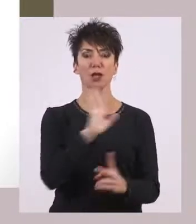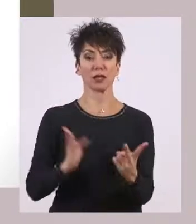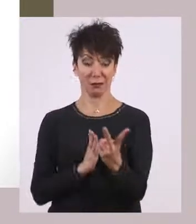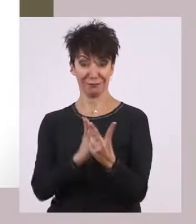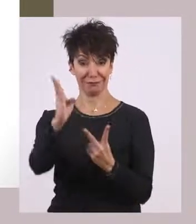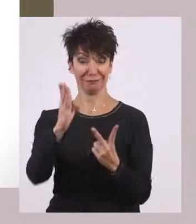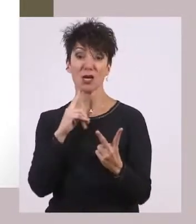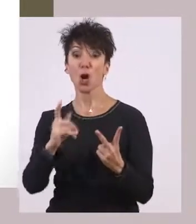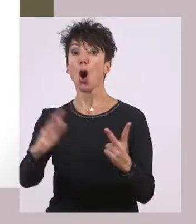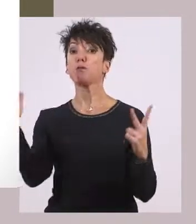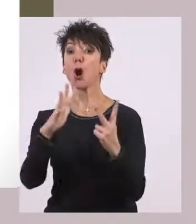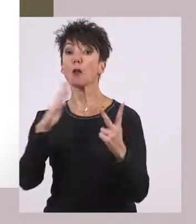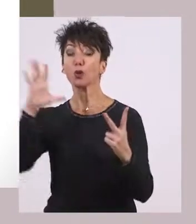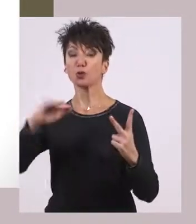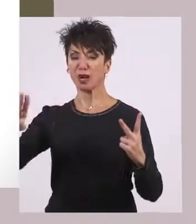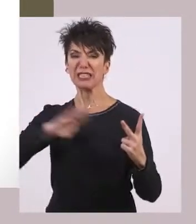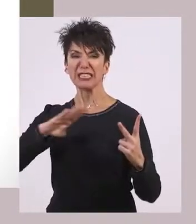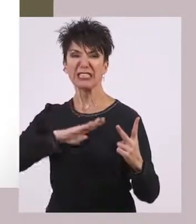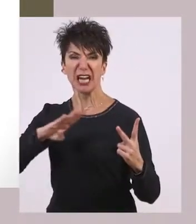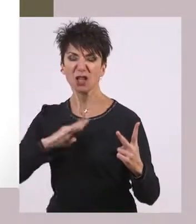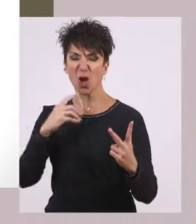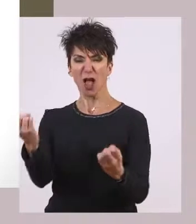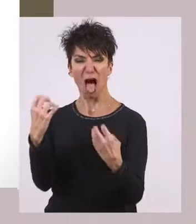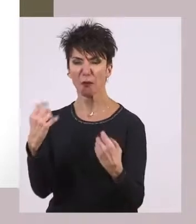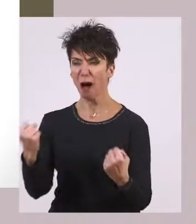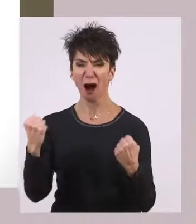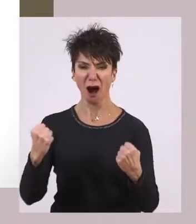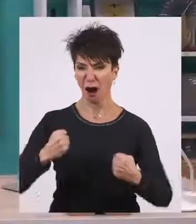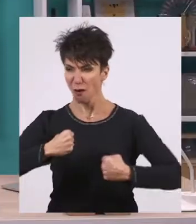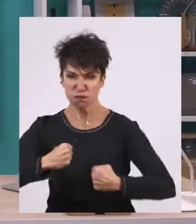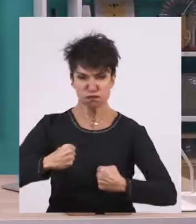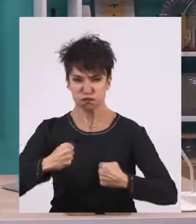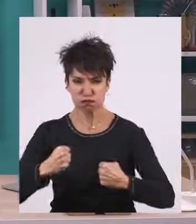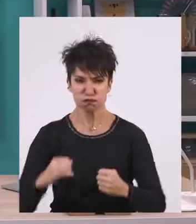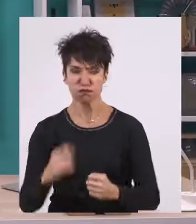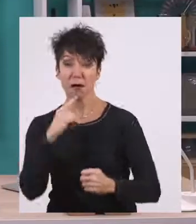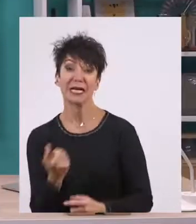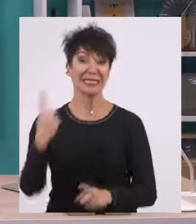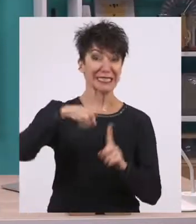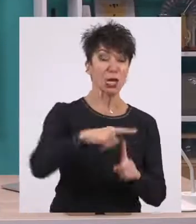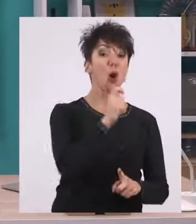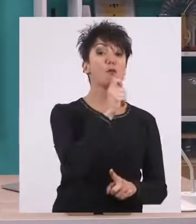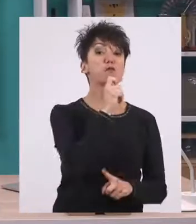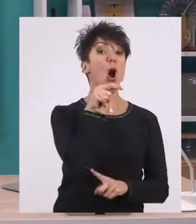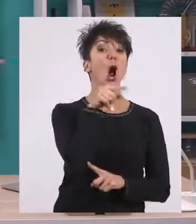στρατιωτική εκπαίδευση, πολιτική και ζωή στην κοινωνία, στη Σπάρτη είναι το ίδιο και το αυτό.